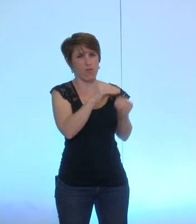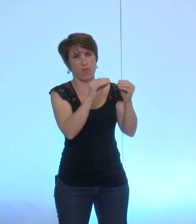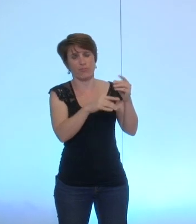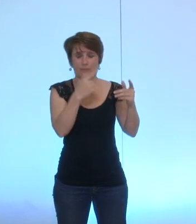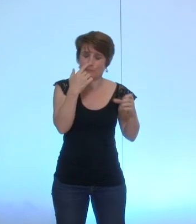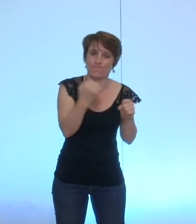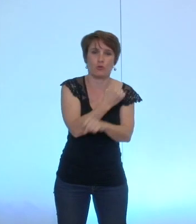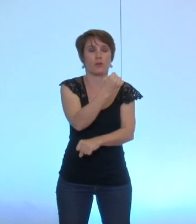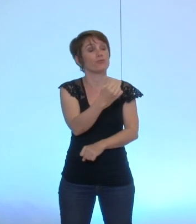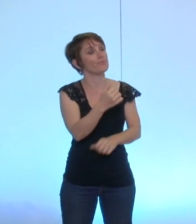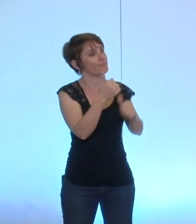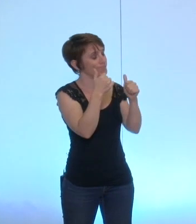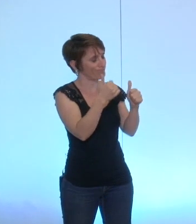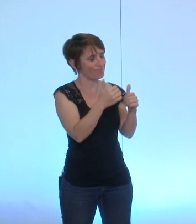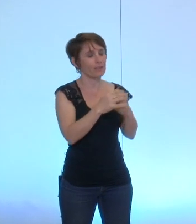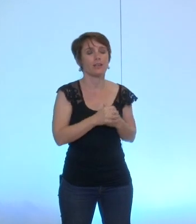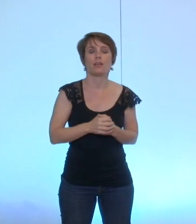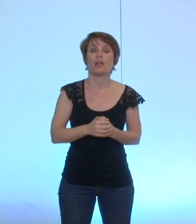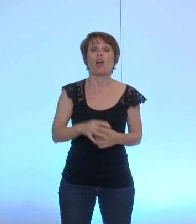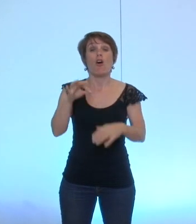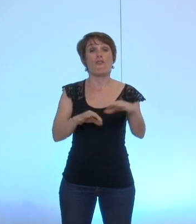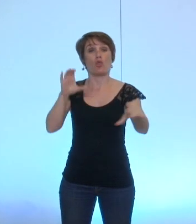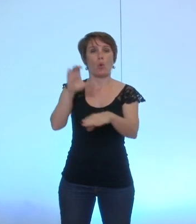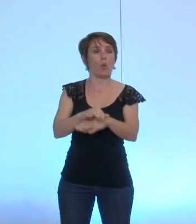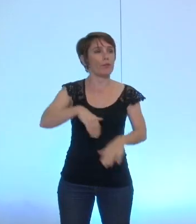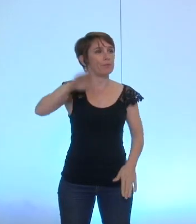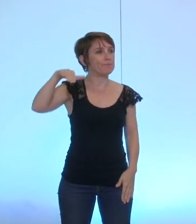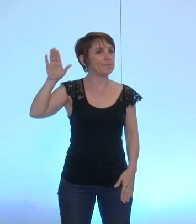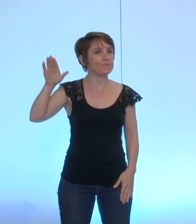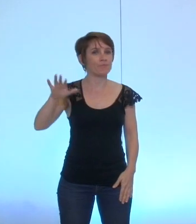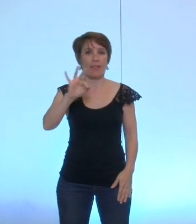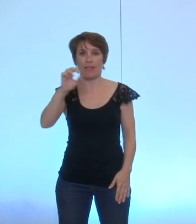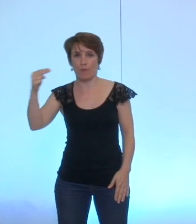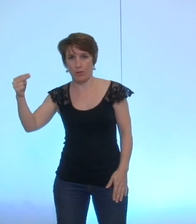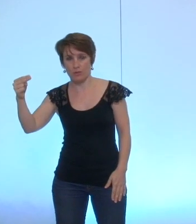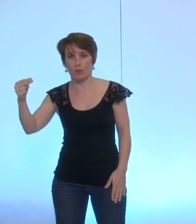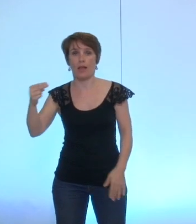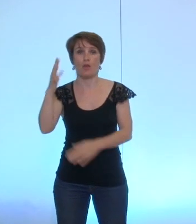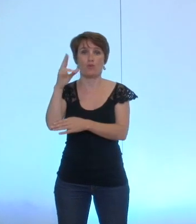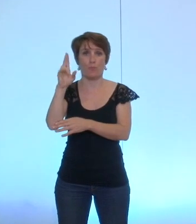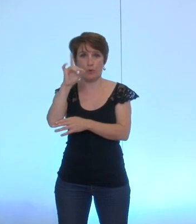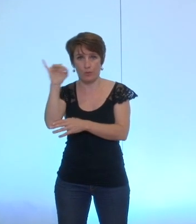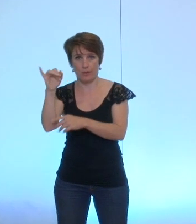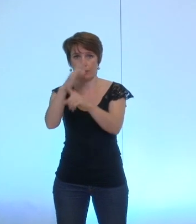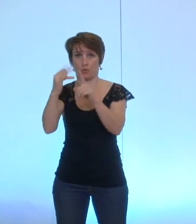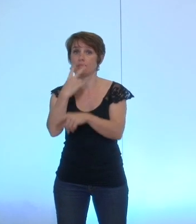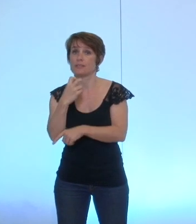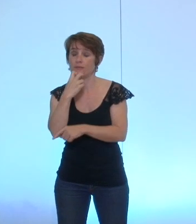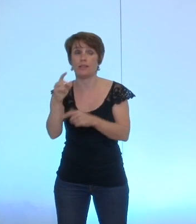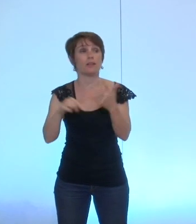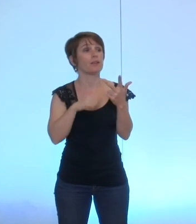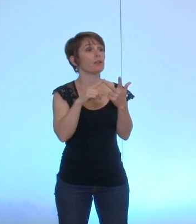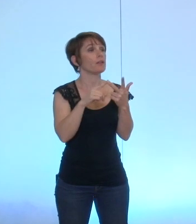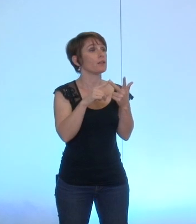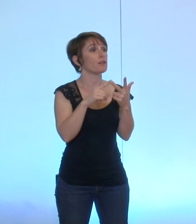donc qui est contre ce règlement intérieur le Front National l'UMP UDI Sosier des Civils